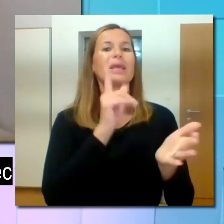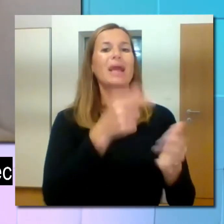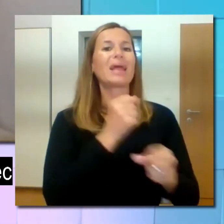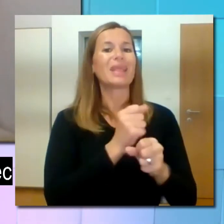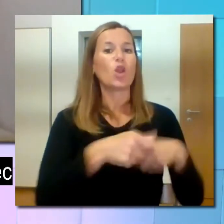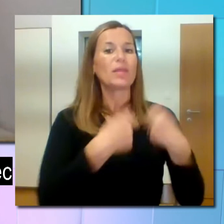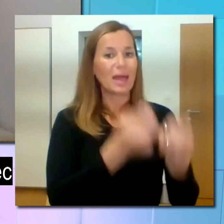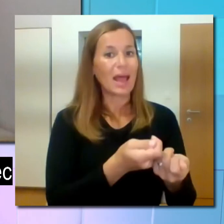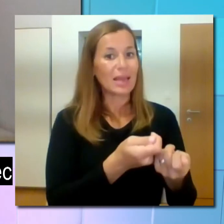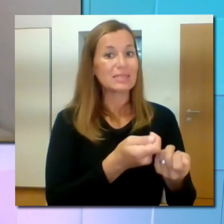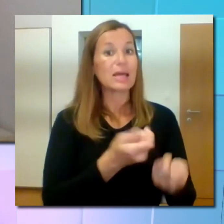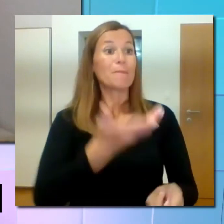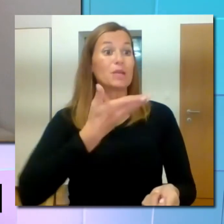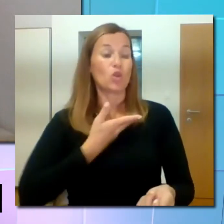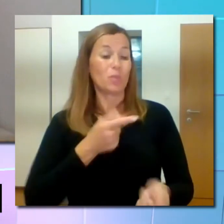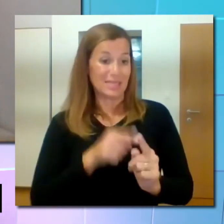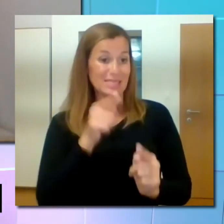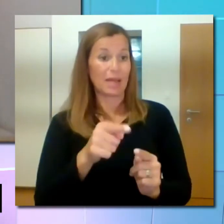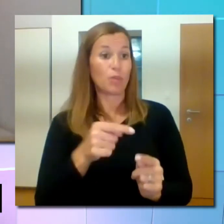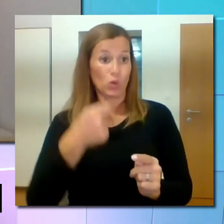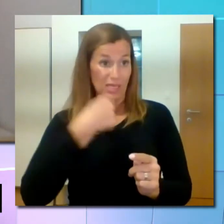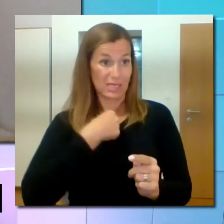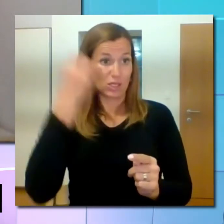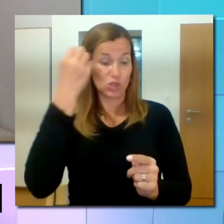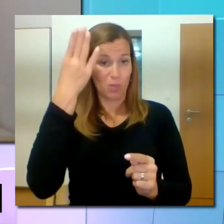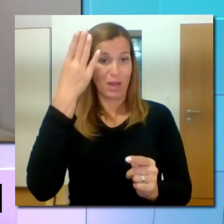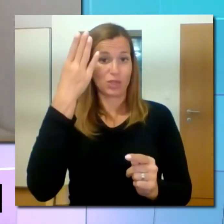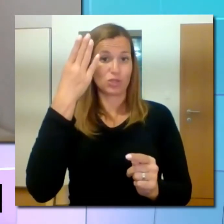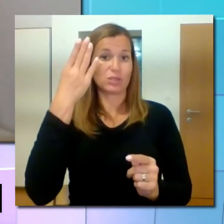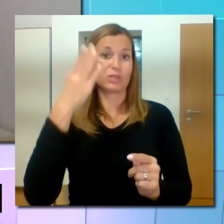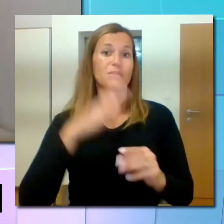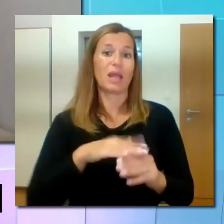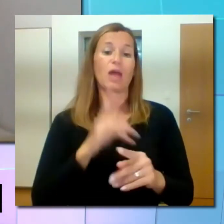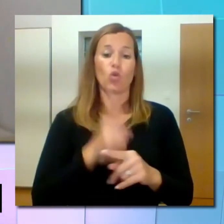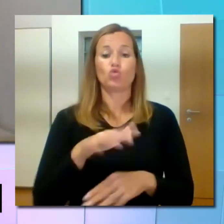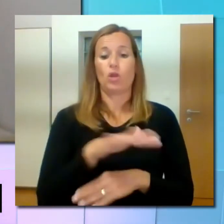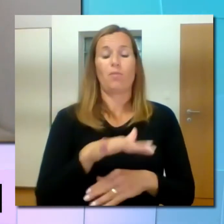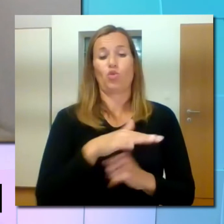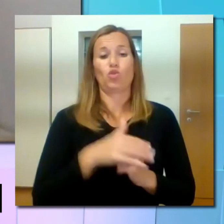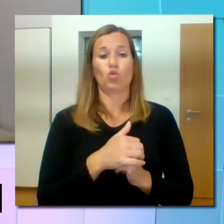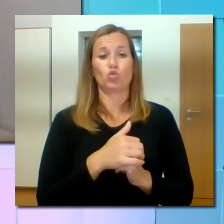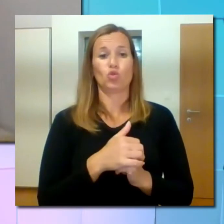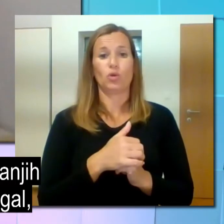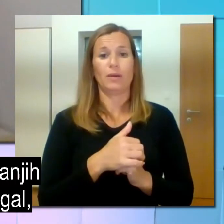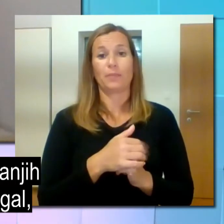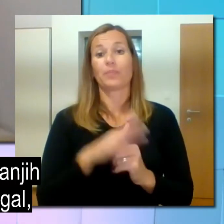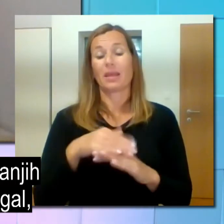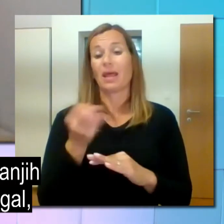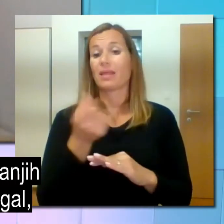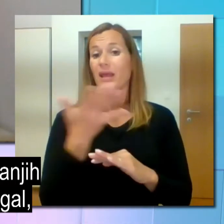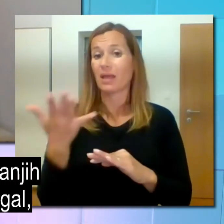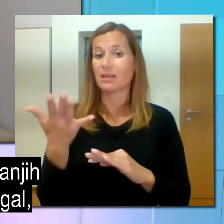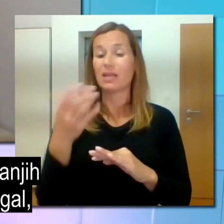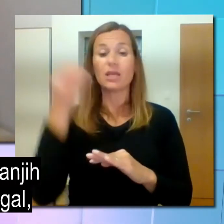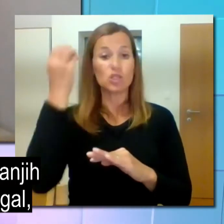delodajalec pridobi s tem, ko se jaz izobrazim na določenem področju. In na